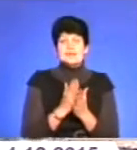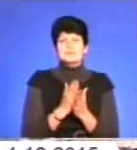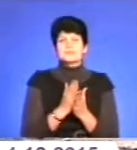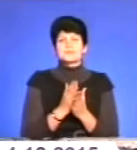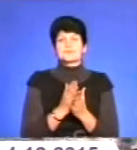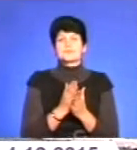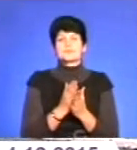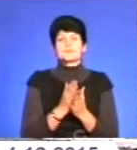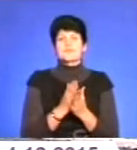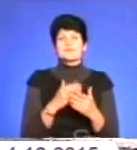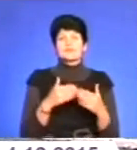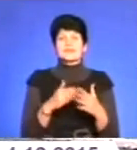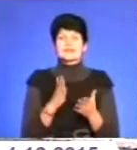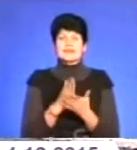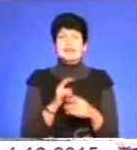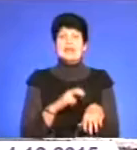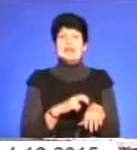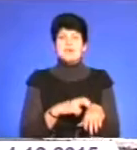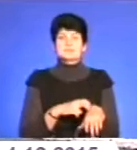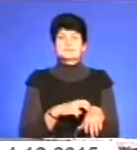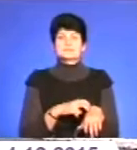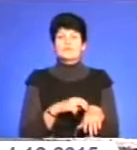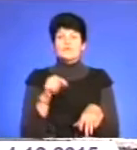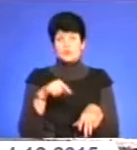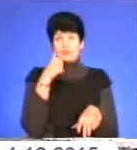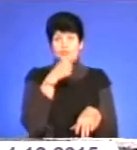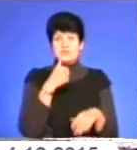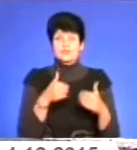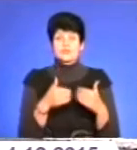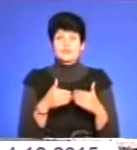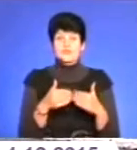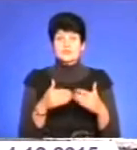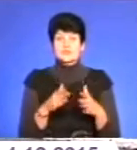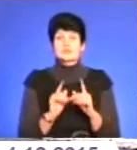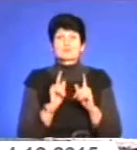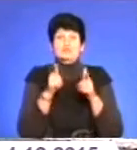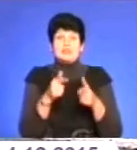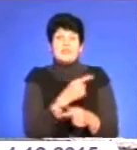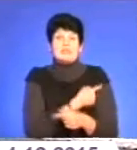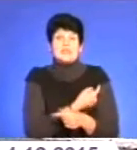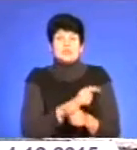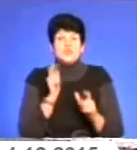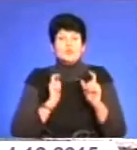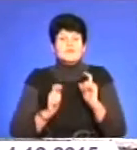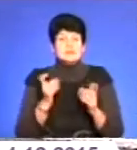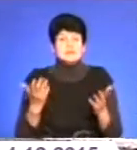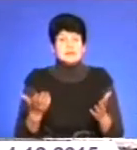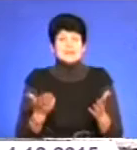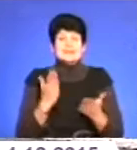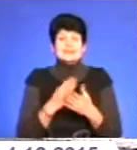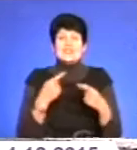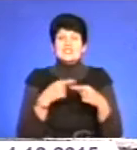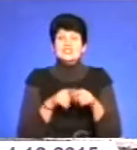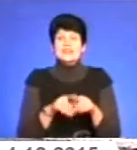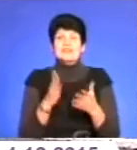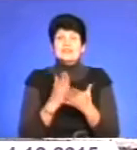лікарями. Цьогорічня випускниця поступила в медичний університет. Є у нас інженери, є у нас